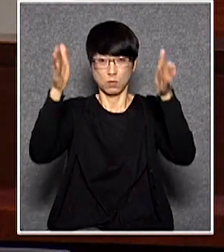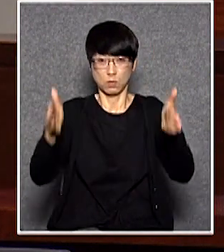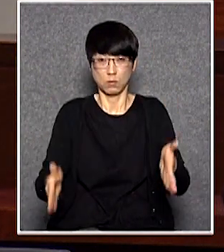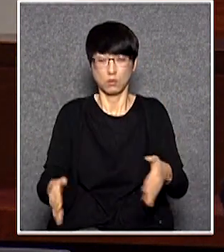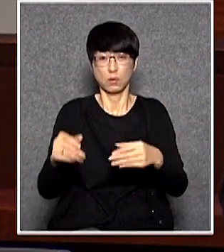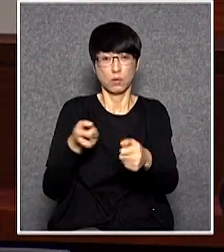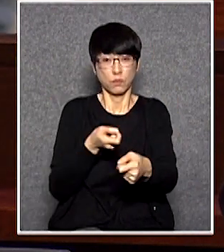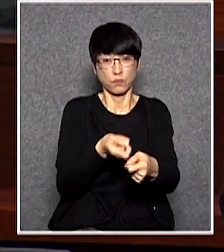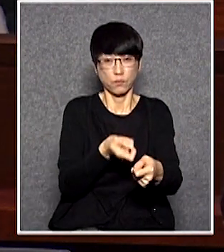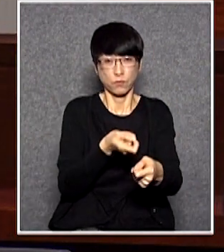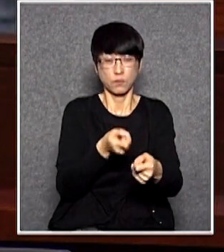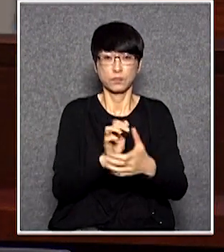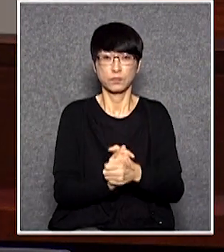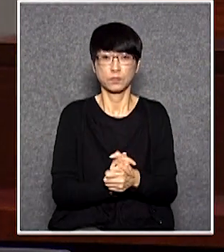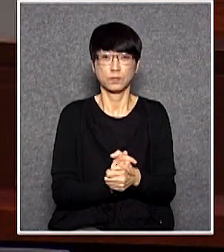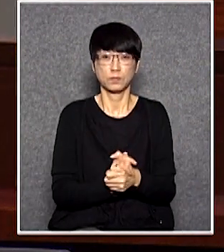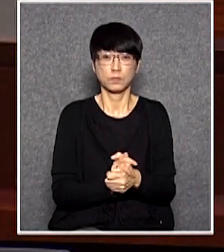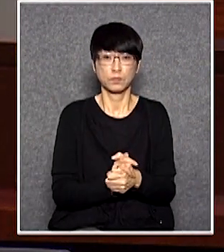附近即是有些